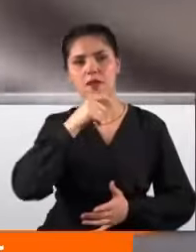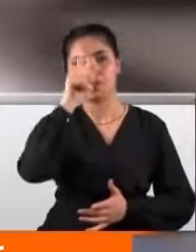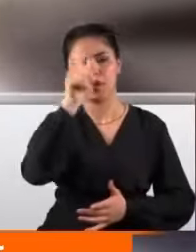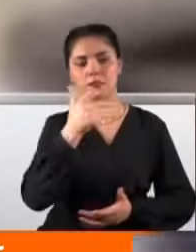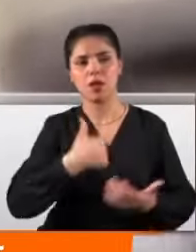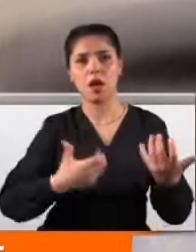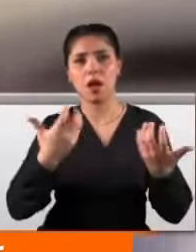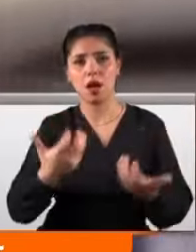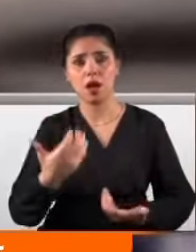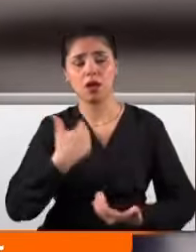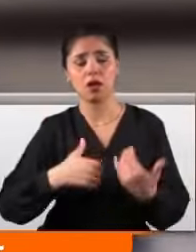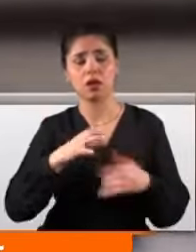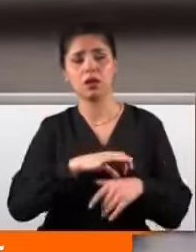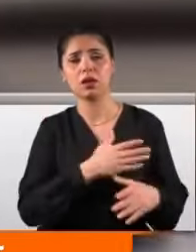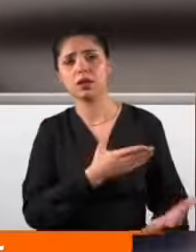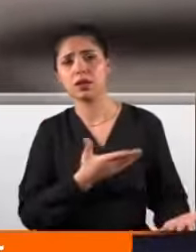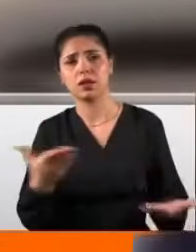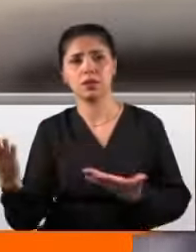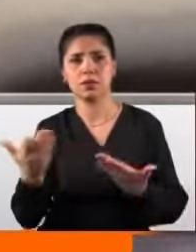ağır yaralı olarak hastaneye kaldırıldı.